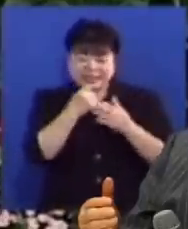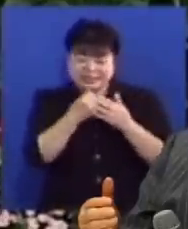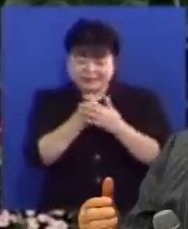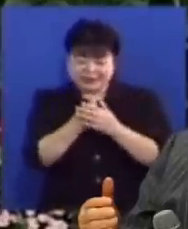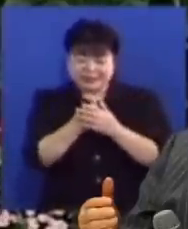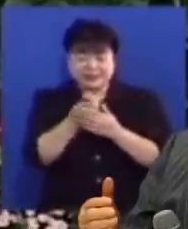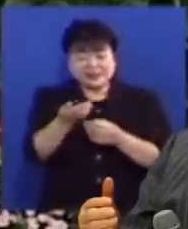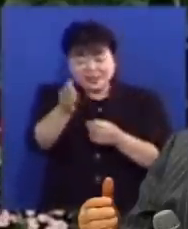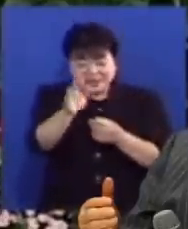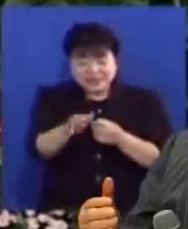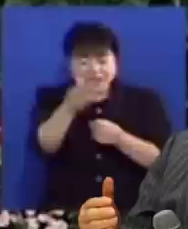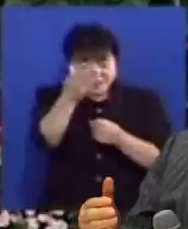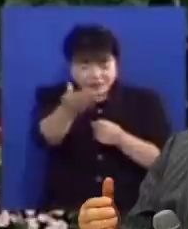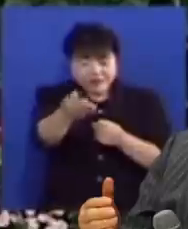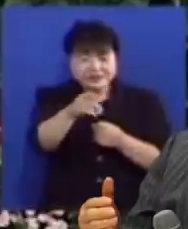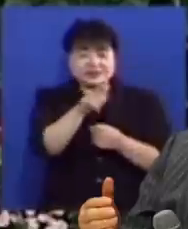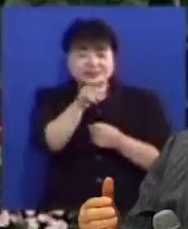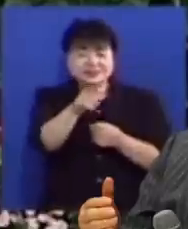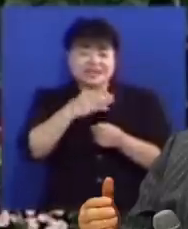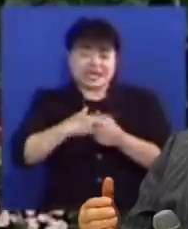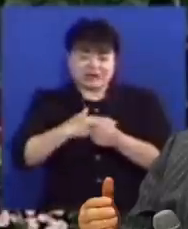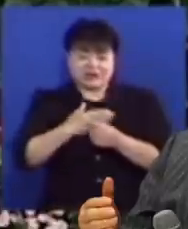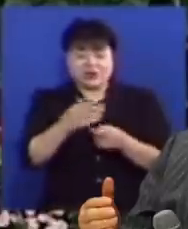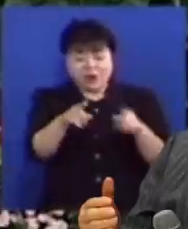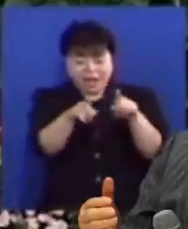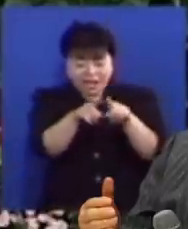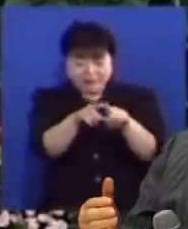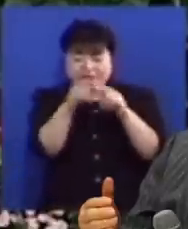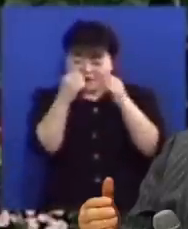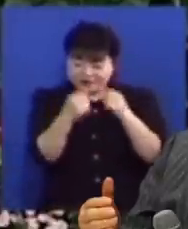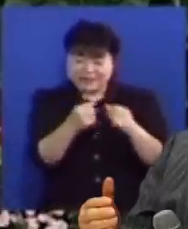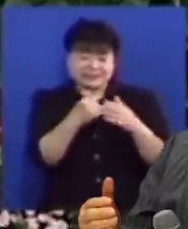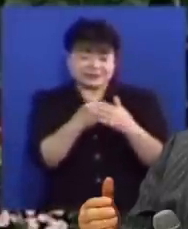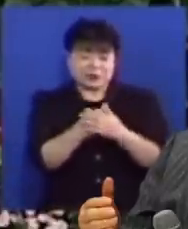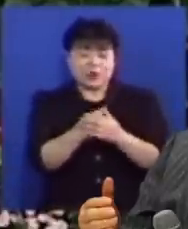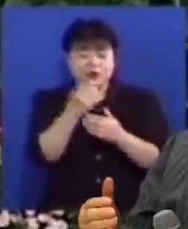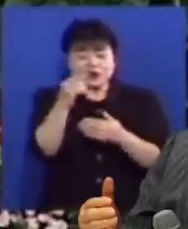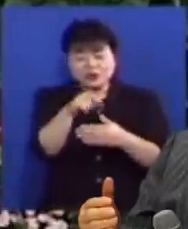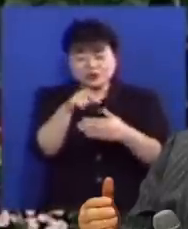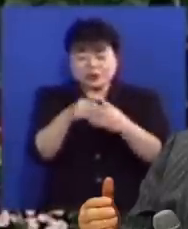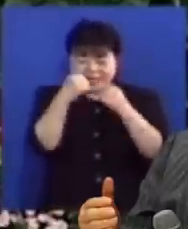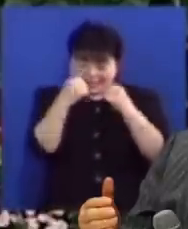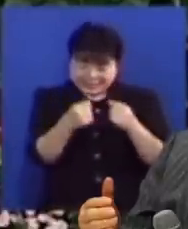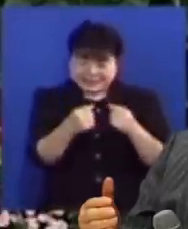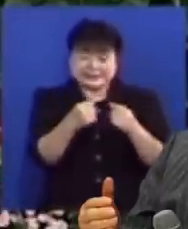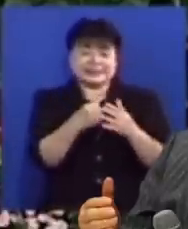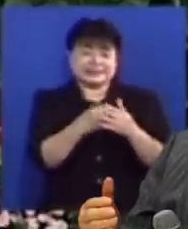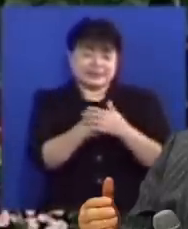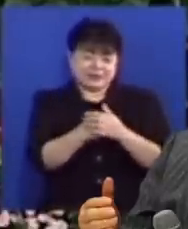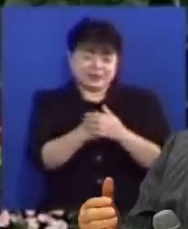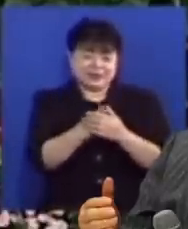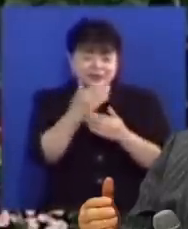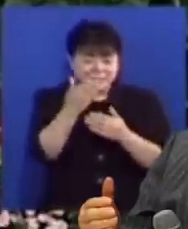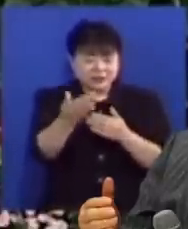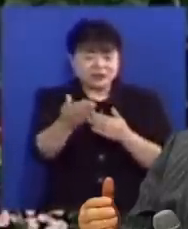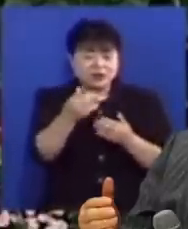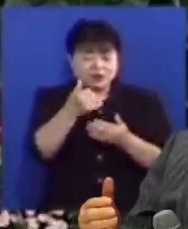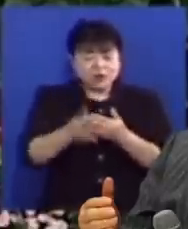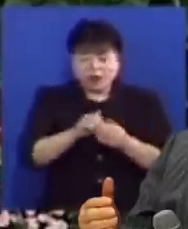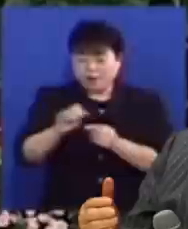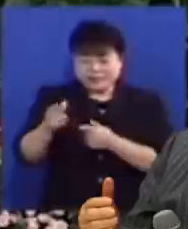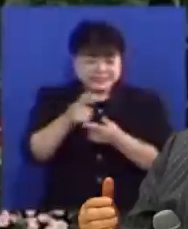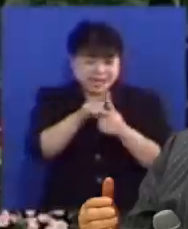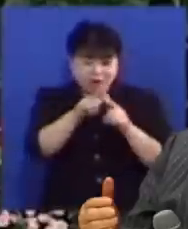그러나 너희는 그를 안하니 그는 너희와 함께 그하시미요 또 너희 속에 계시겠으미라 내가 너희를 고아와 같이